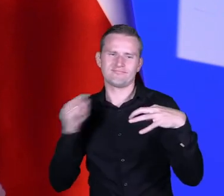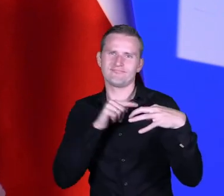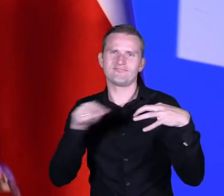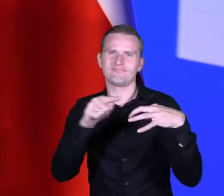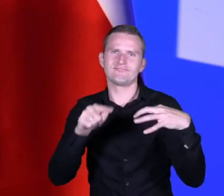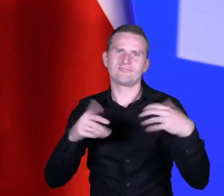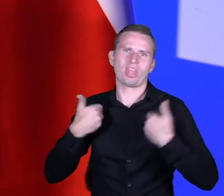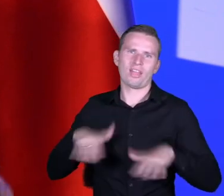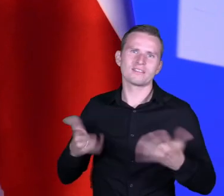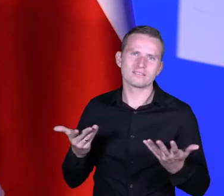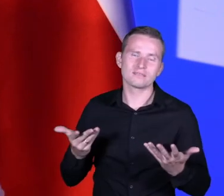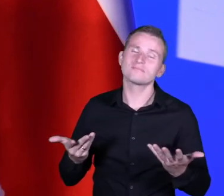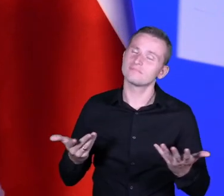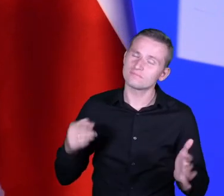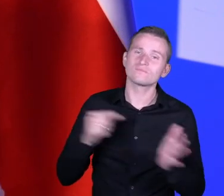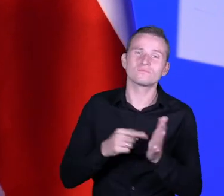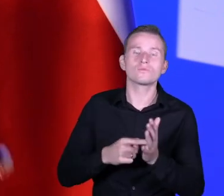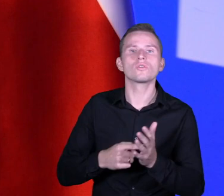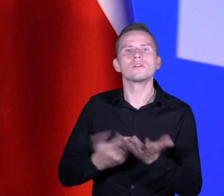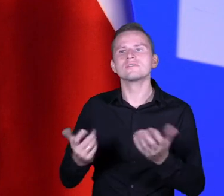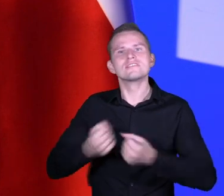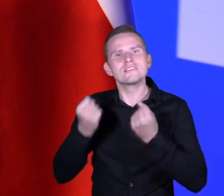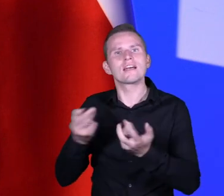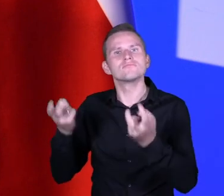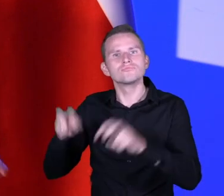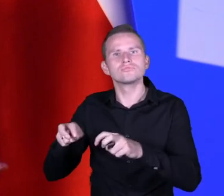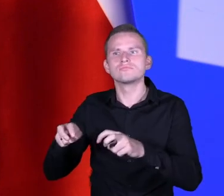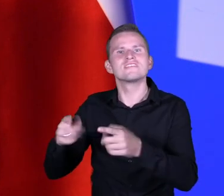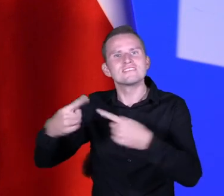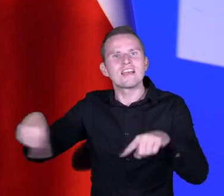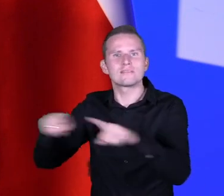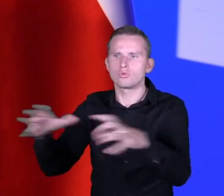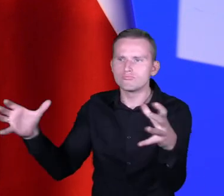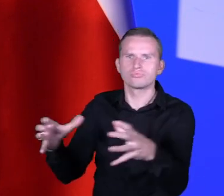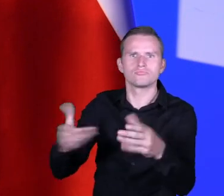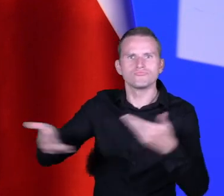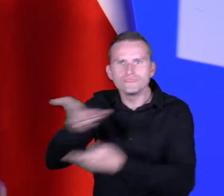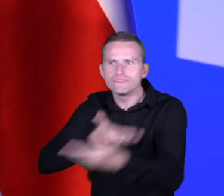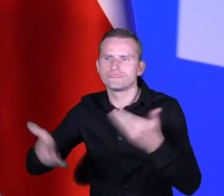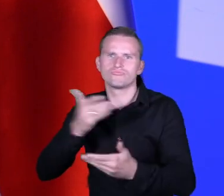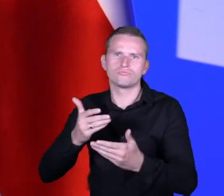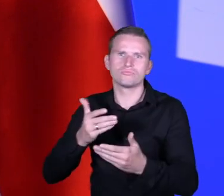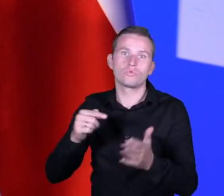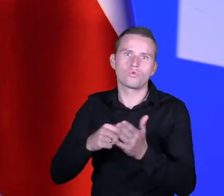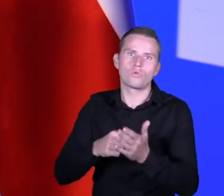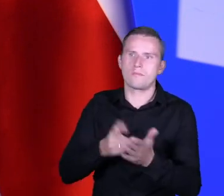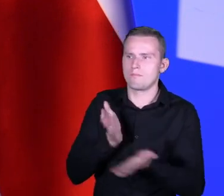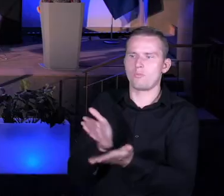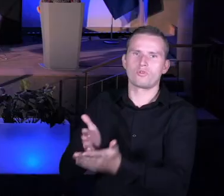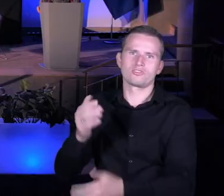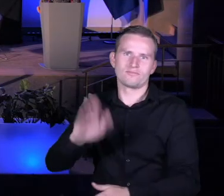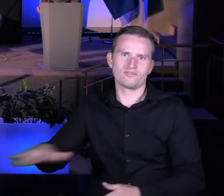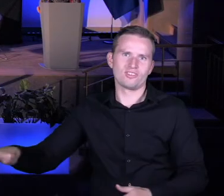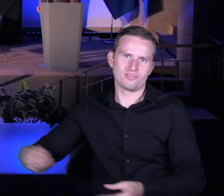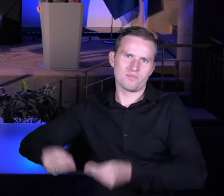budować sprawczy zespół nauczycieli, który potem poniesie to dobro dzieciom. Dziękuję